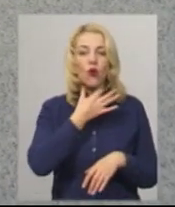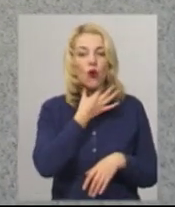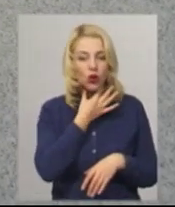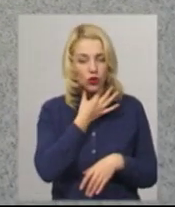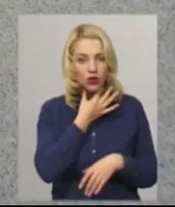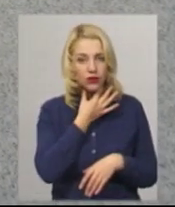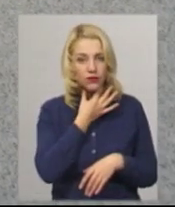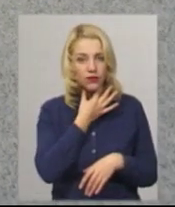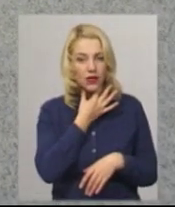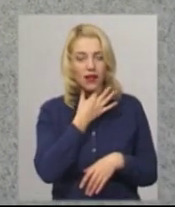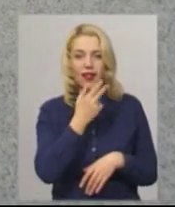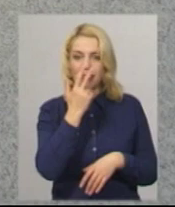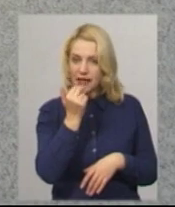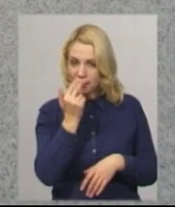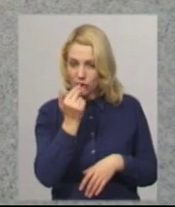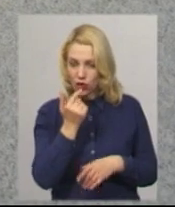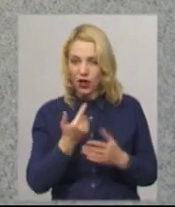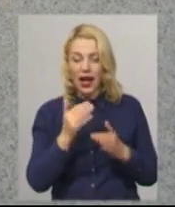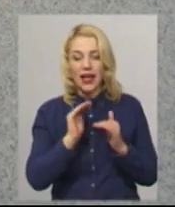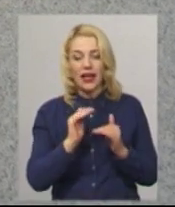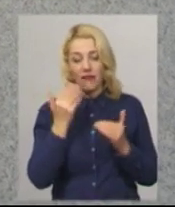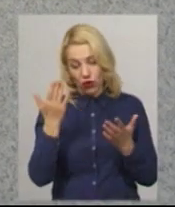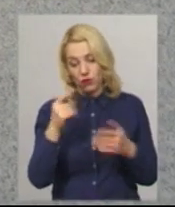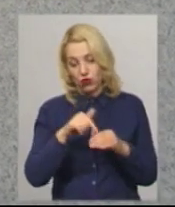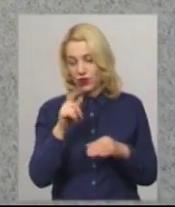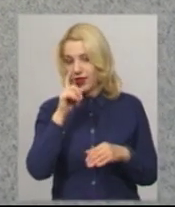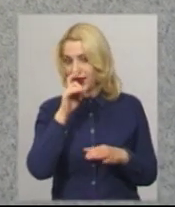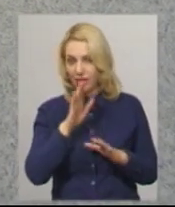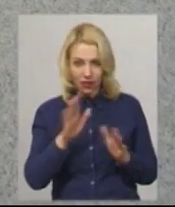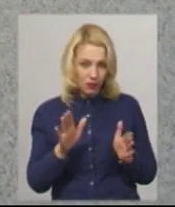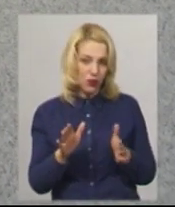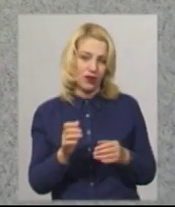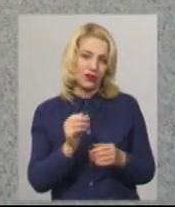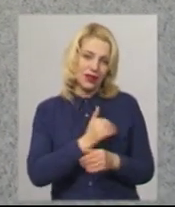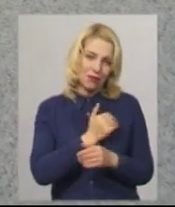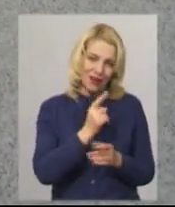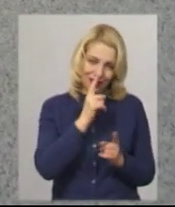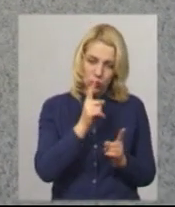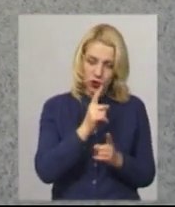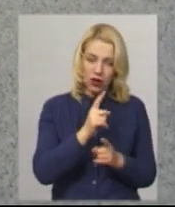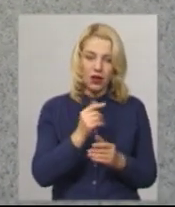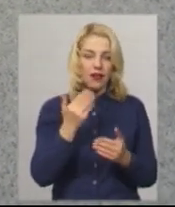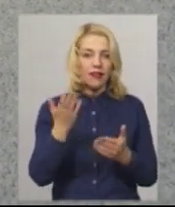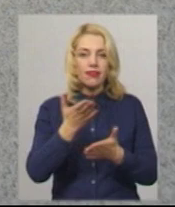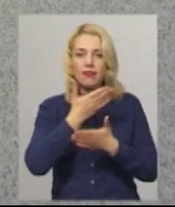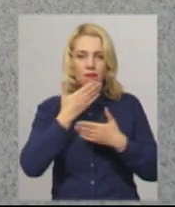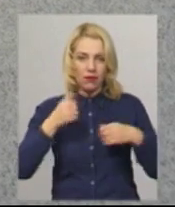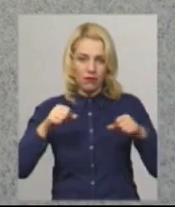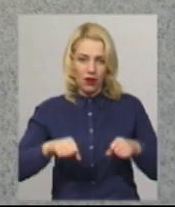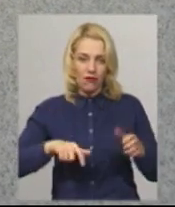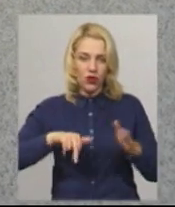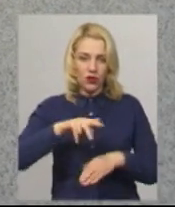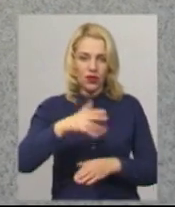насмірк, вони почувають себе відносно непогана, невелика температура, вони не мають йти в свої